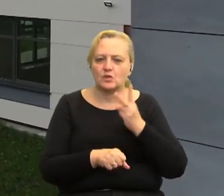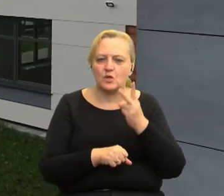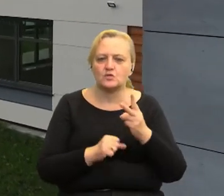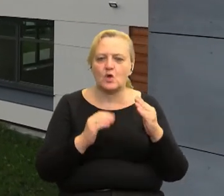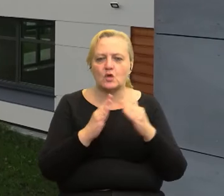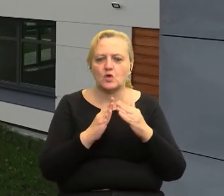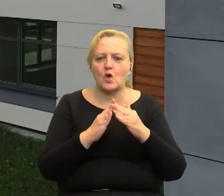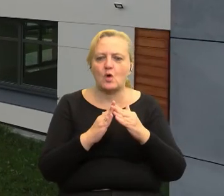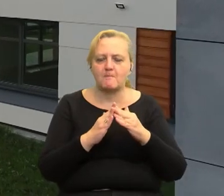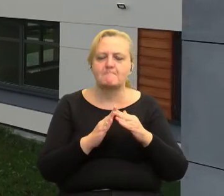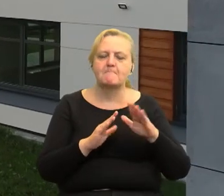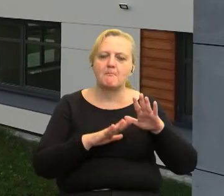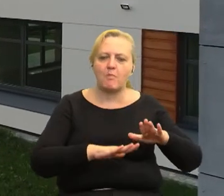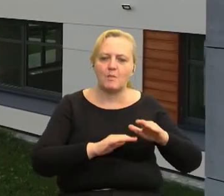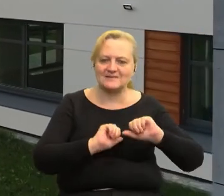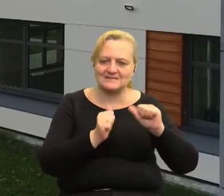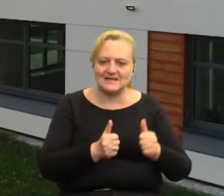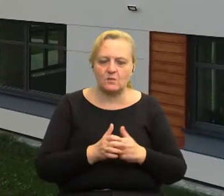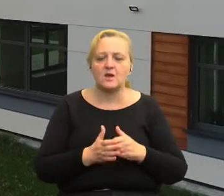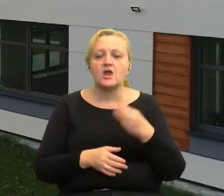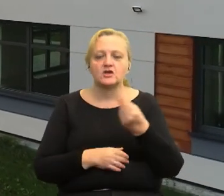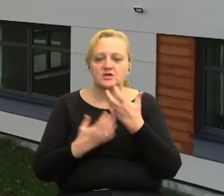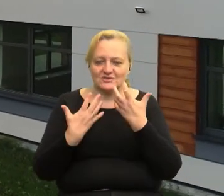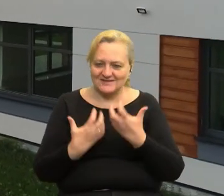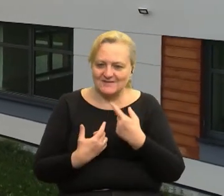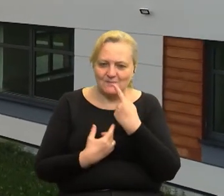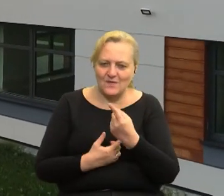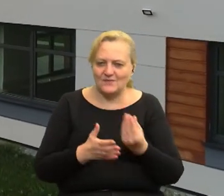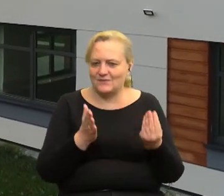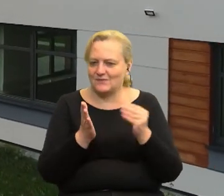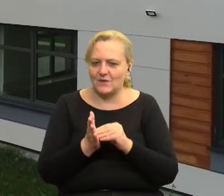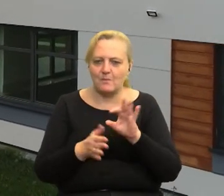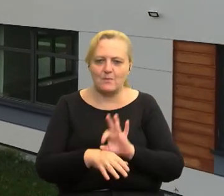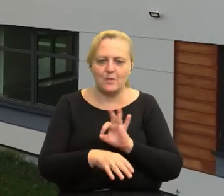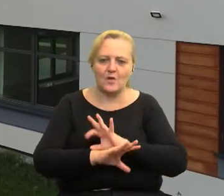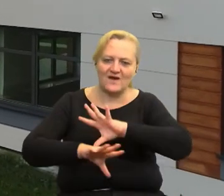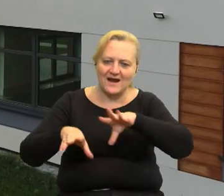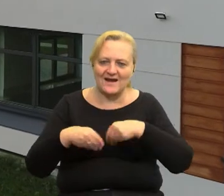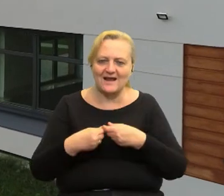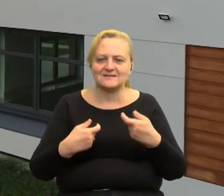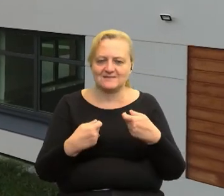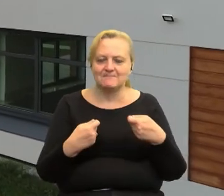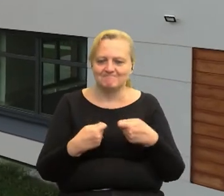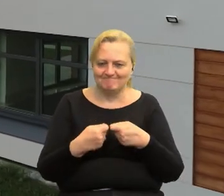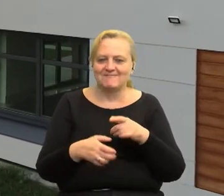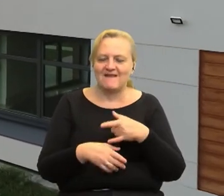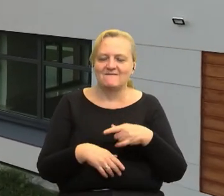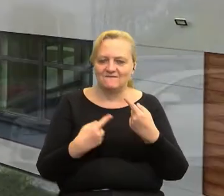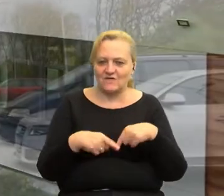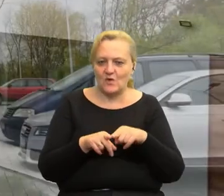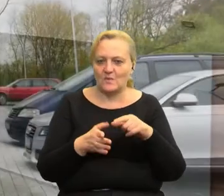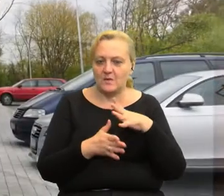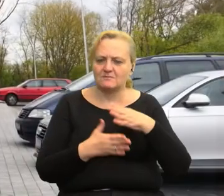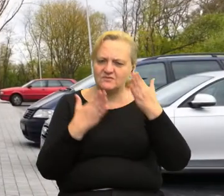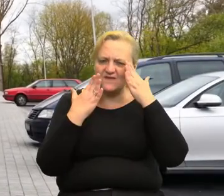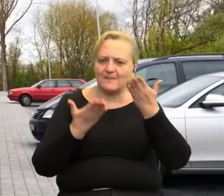domów pobytu stałego. To, co chciałabym jeszcze powiedzieć i podkreślić, to projekt, który wspólnie realizowaliśmy z partnerem, uzmysłowił nam,